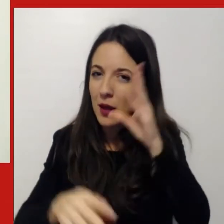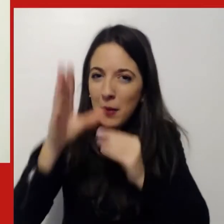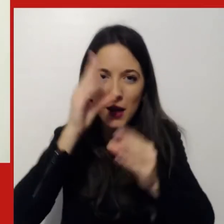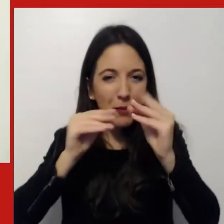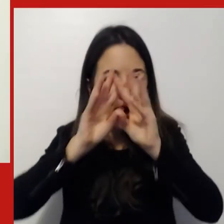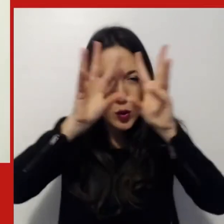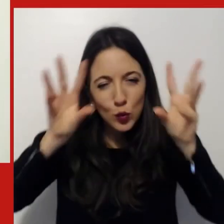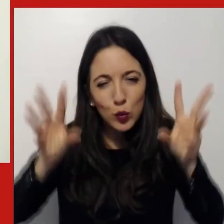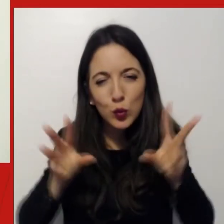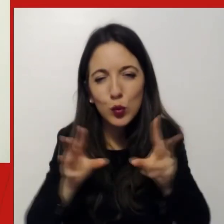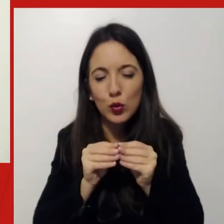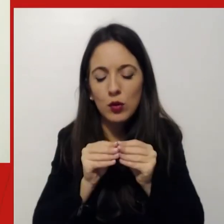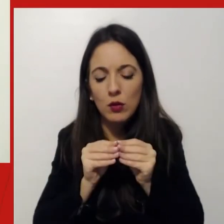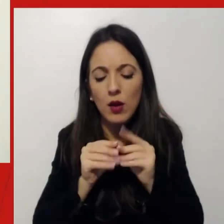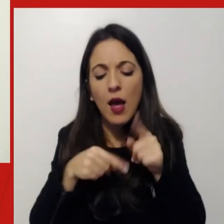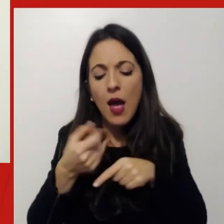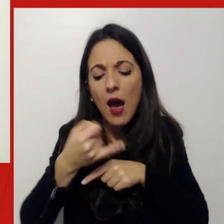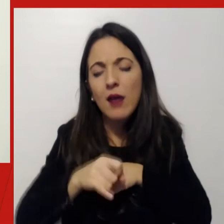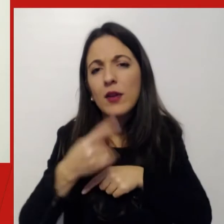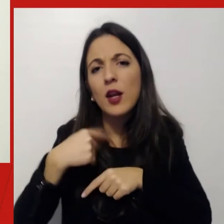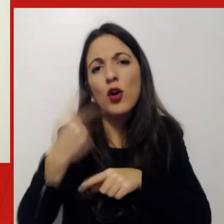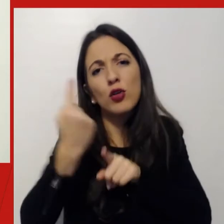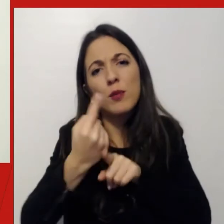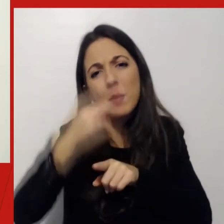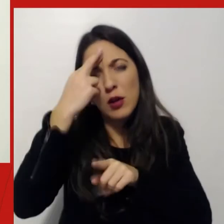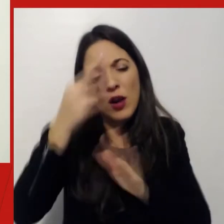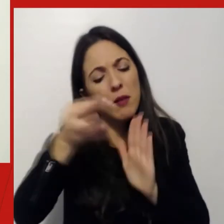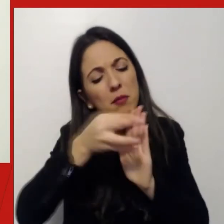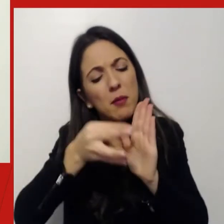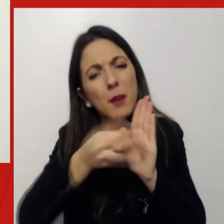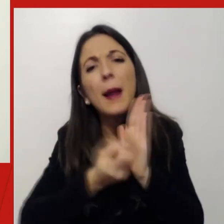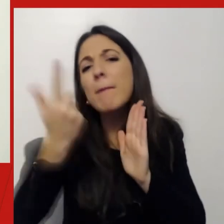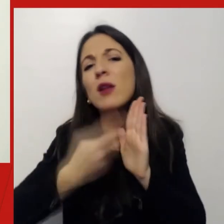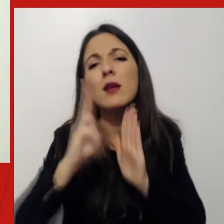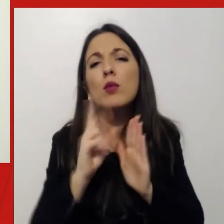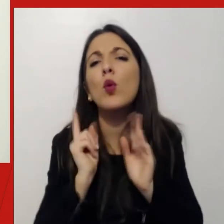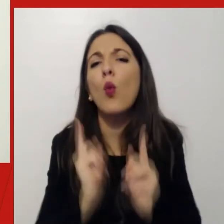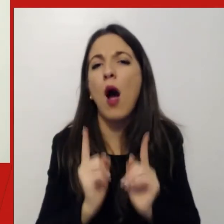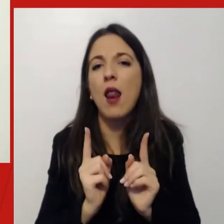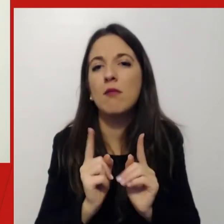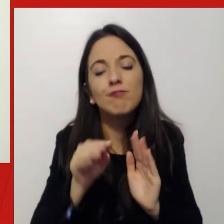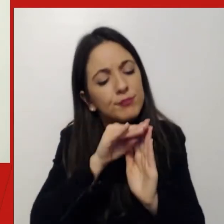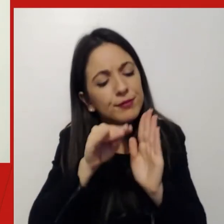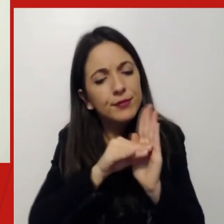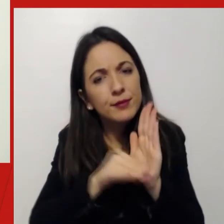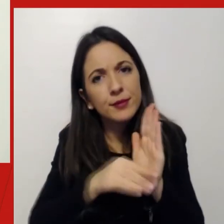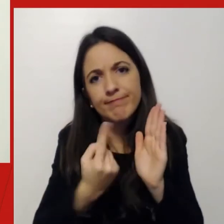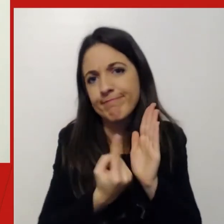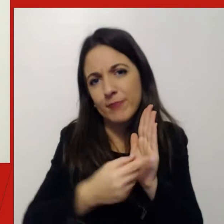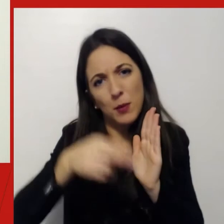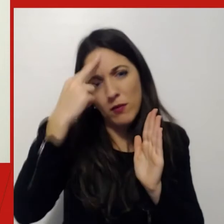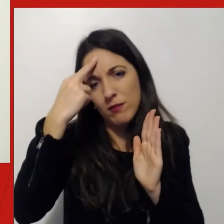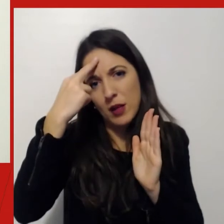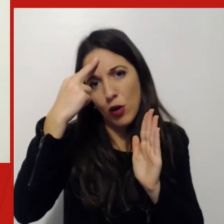apprendimento, cosa è veramente importante fare assieme. E il vero smart working nella nuova normalità dovrà